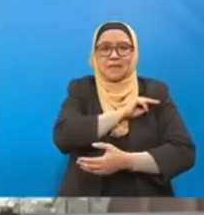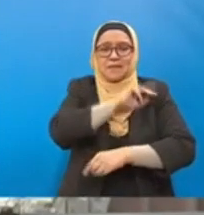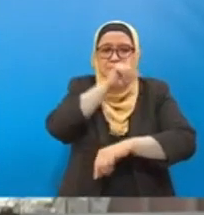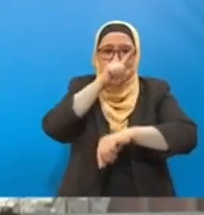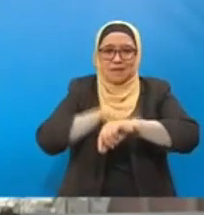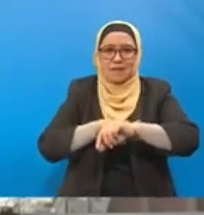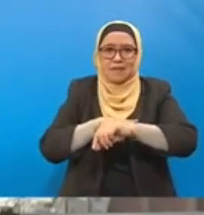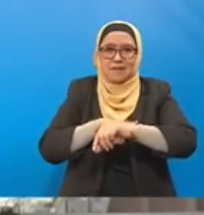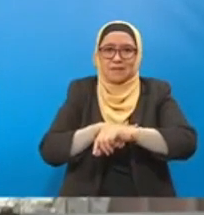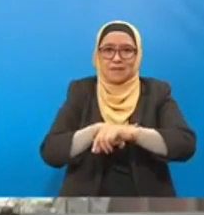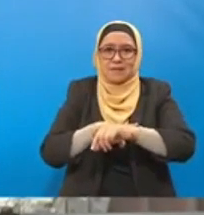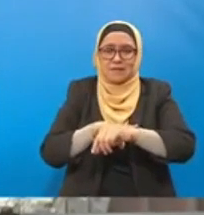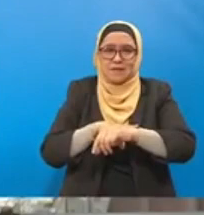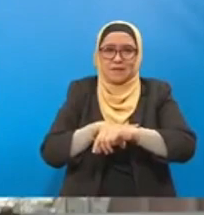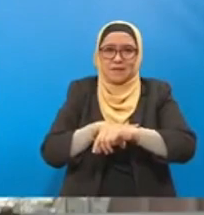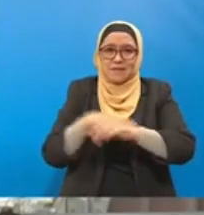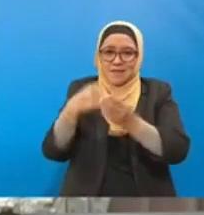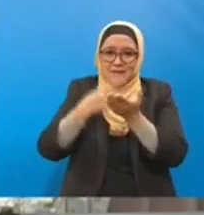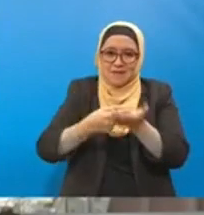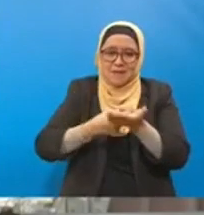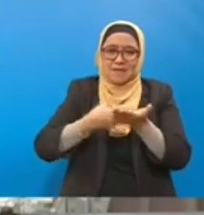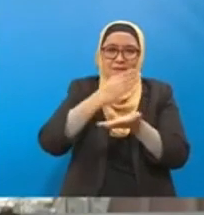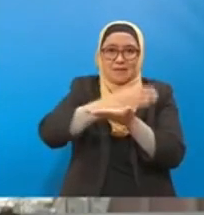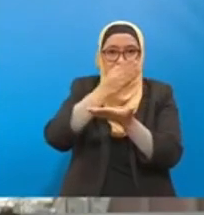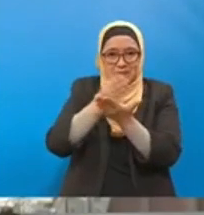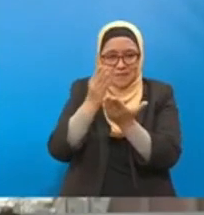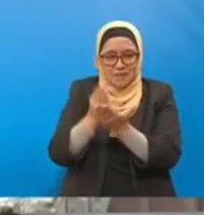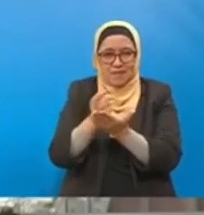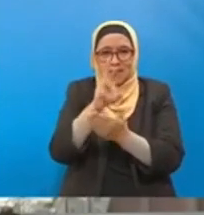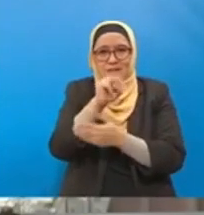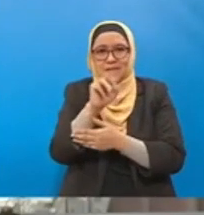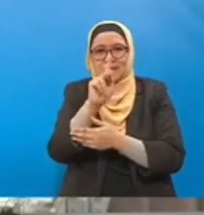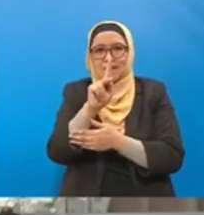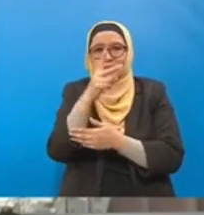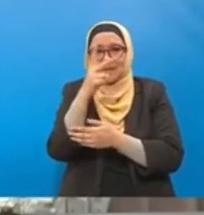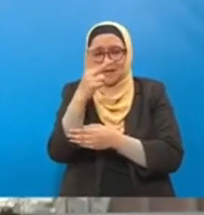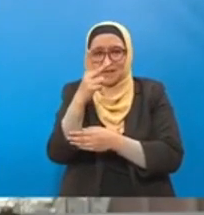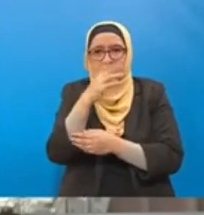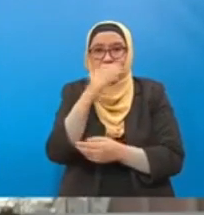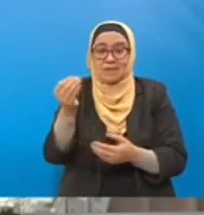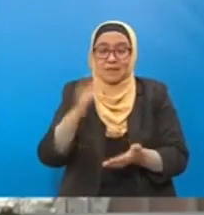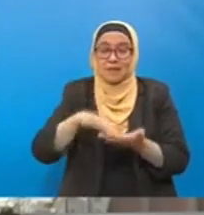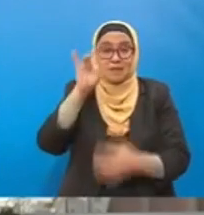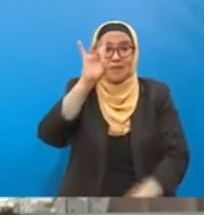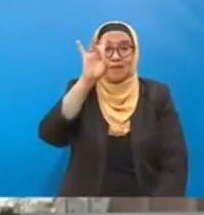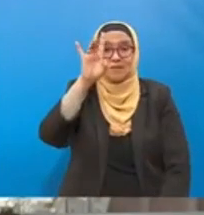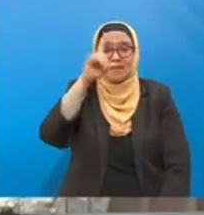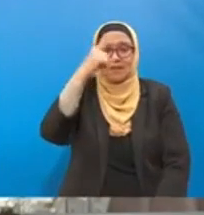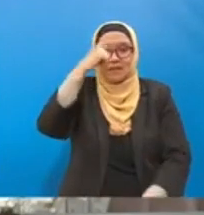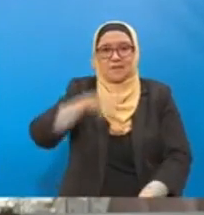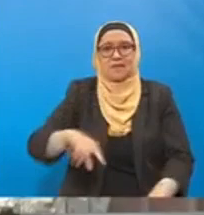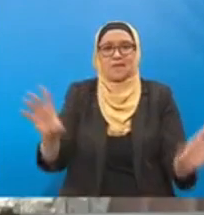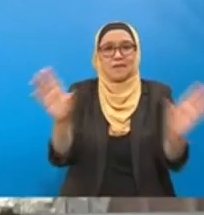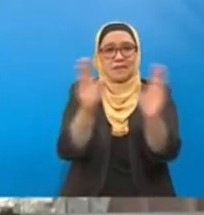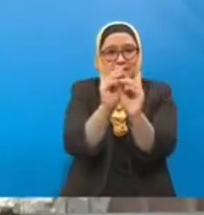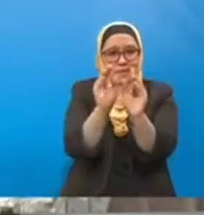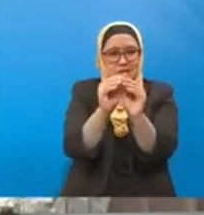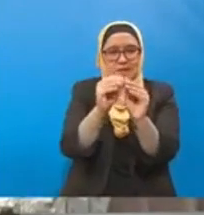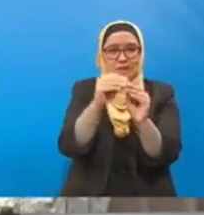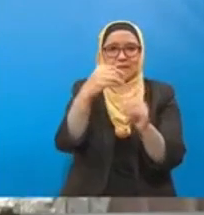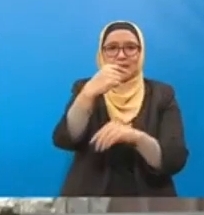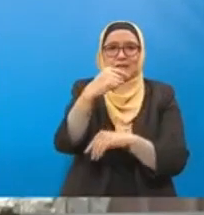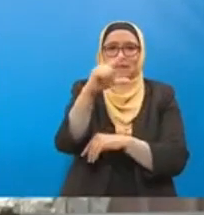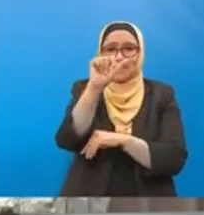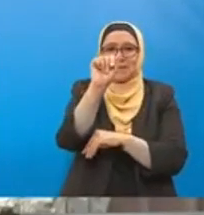dalam RMK12 nanti dan insyaAllah juga dalam persidangan Kod 26 yang akan diadakan di Glasgow pada awal November